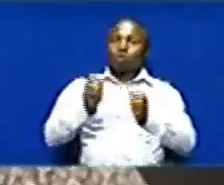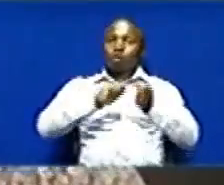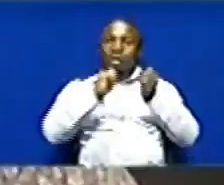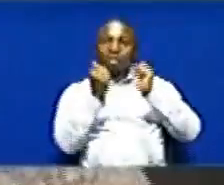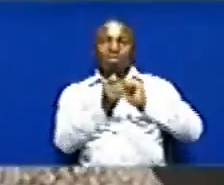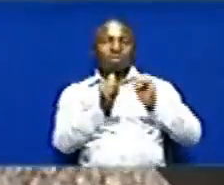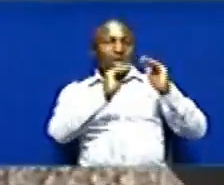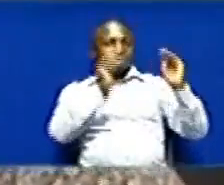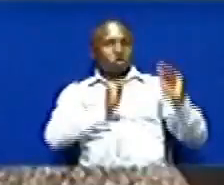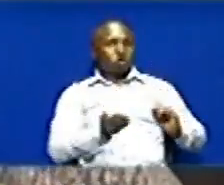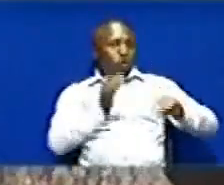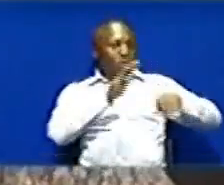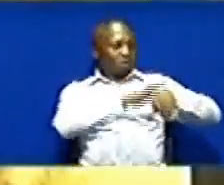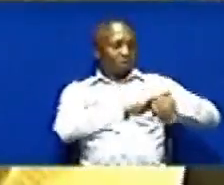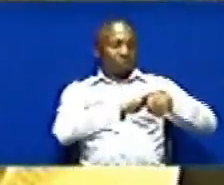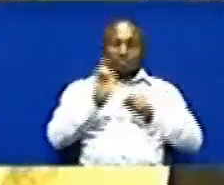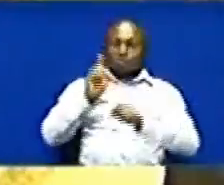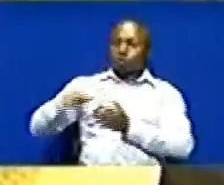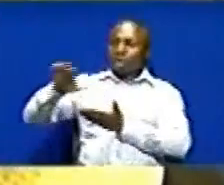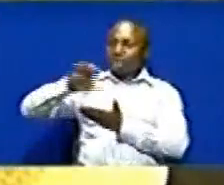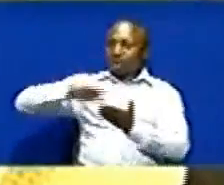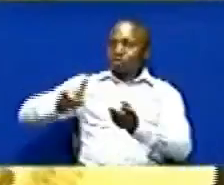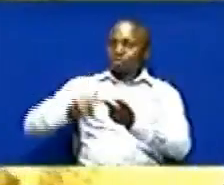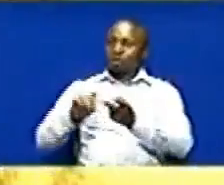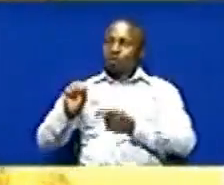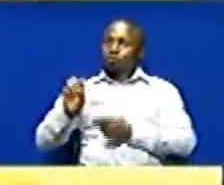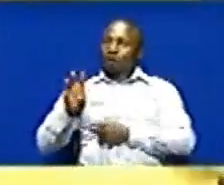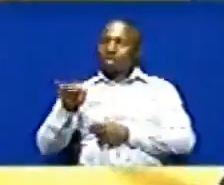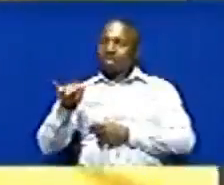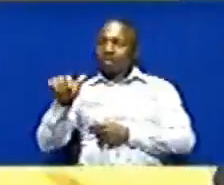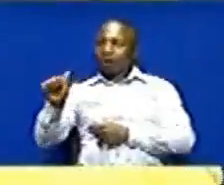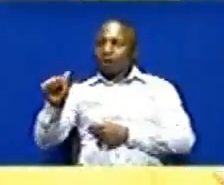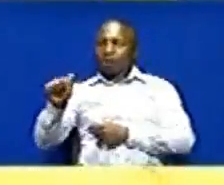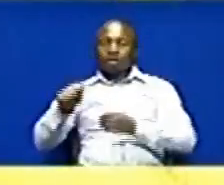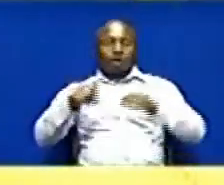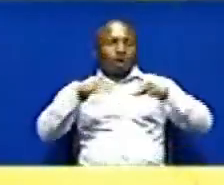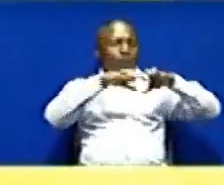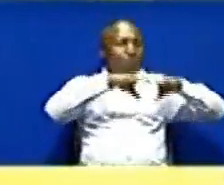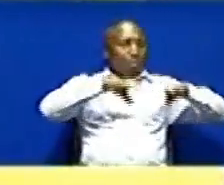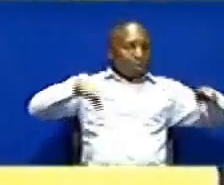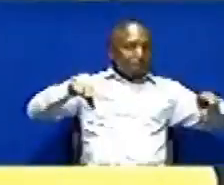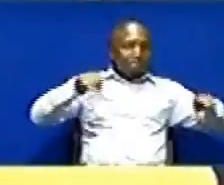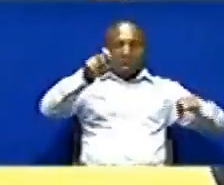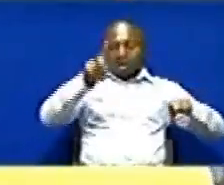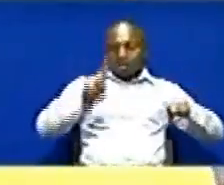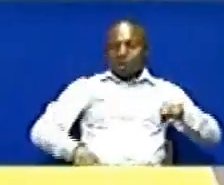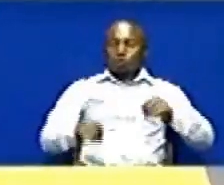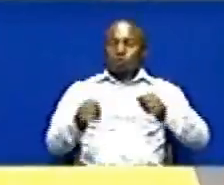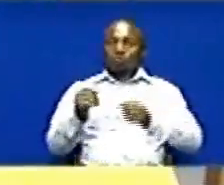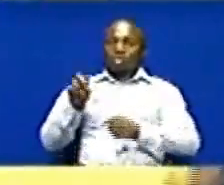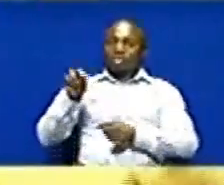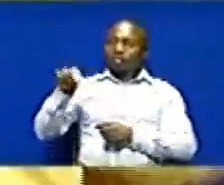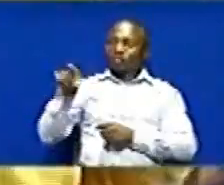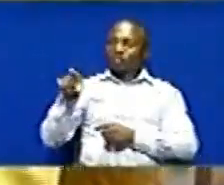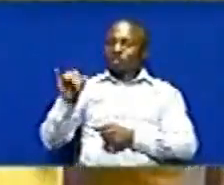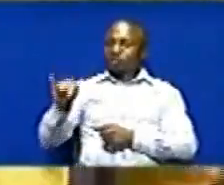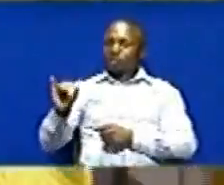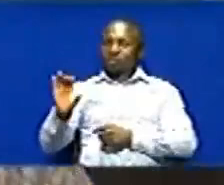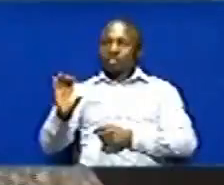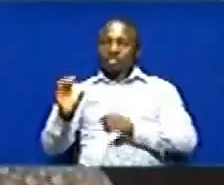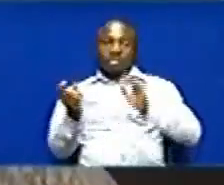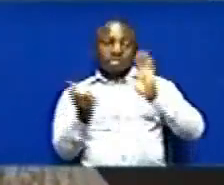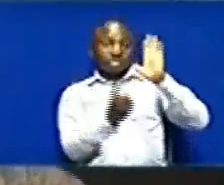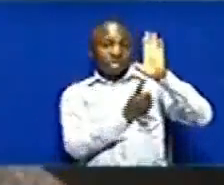Mungombidu hiyo Lakini kuna eneo la swaya La bomba ambaro Nila mchi sita Ambaro